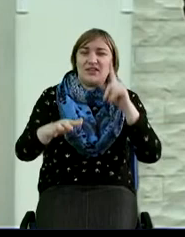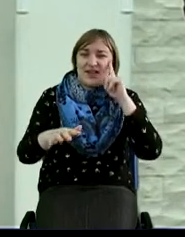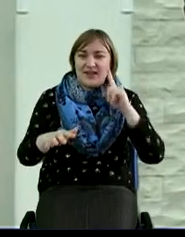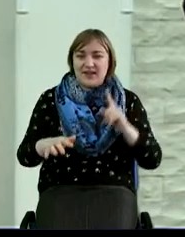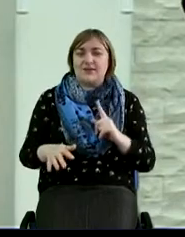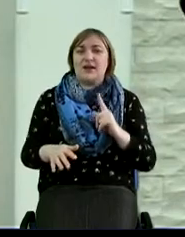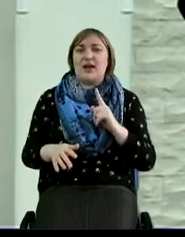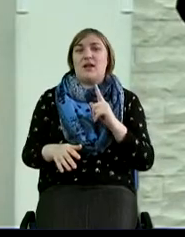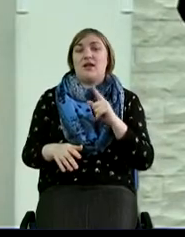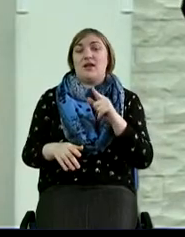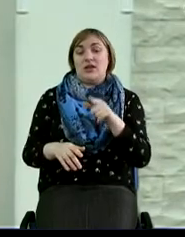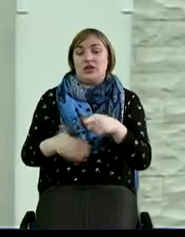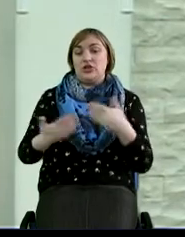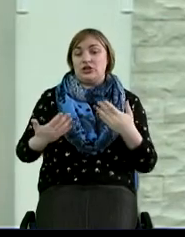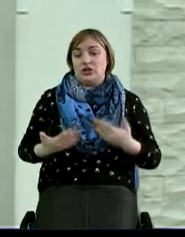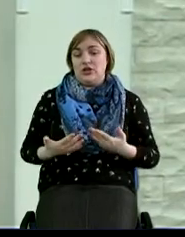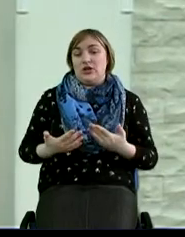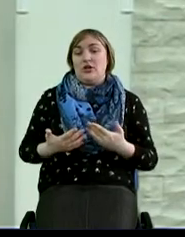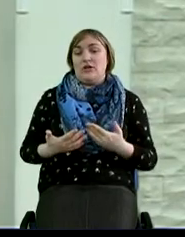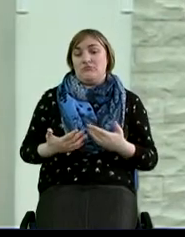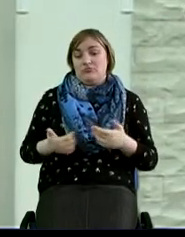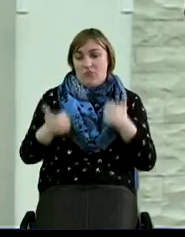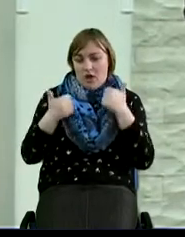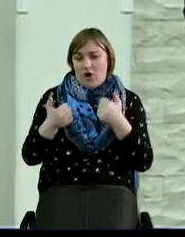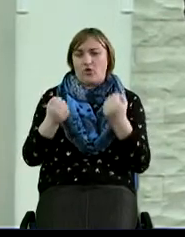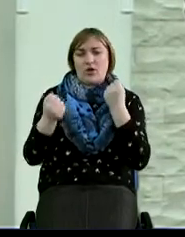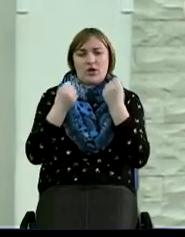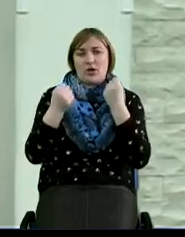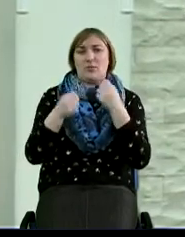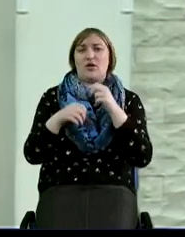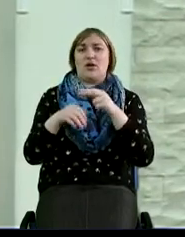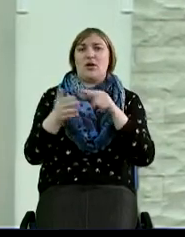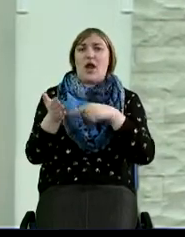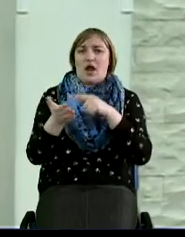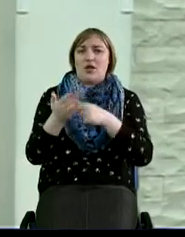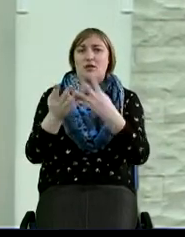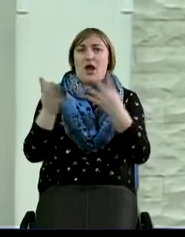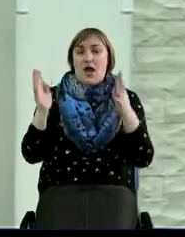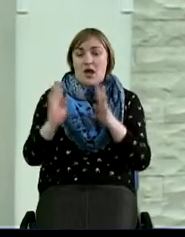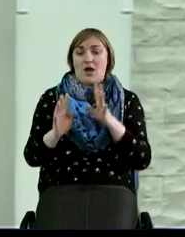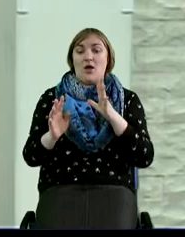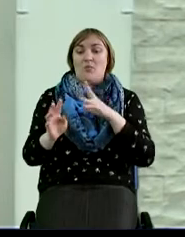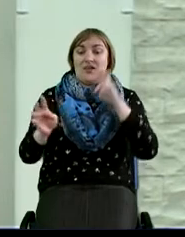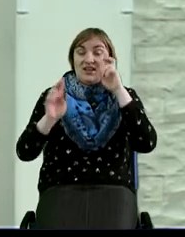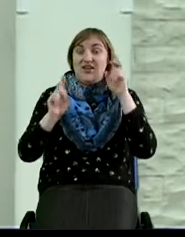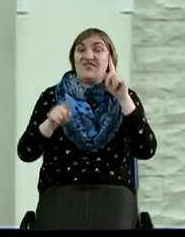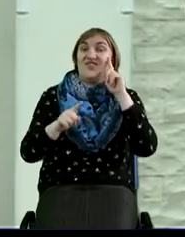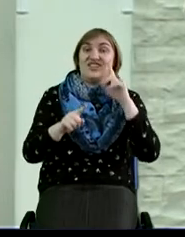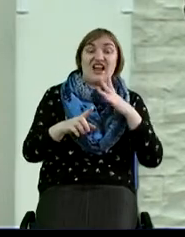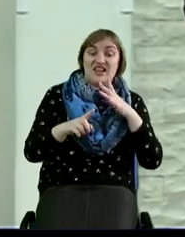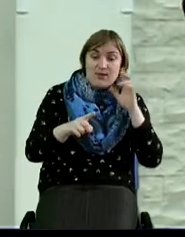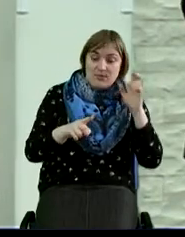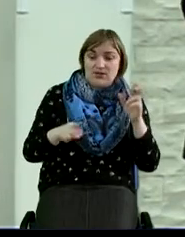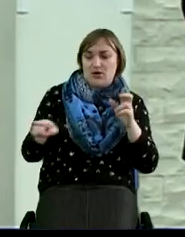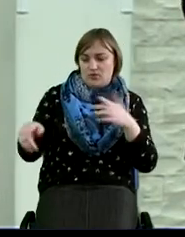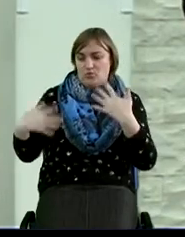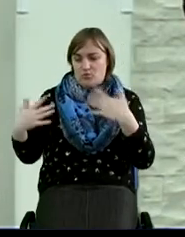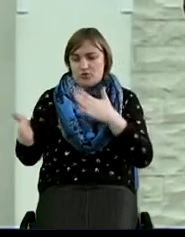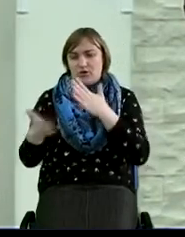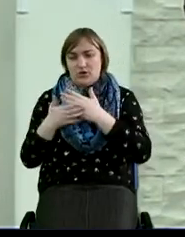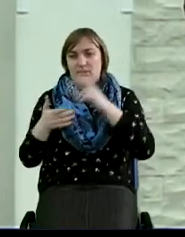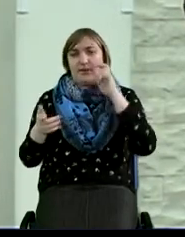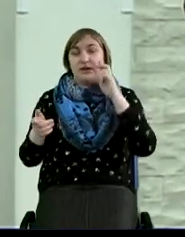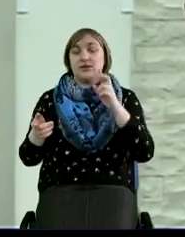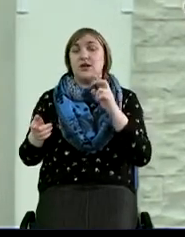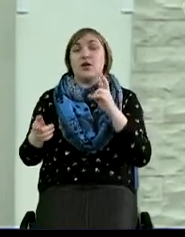промышляли этим, были, жили в хороших, укрепленных городах, у них уже появились цари, когда еще и в Израиле не было царя, вот,